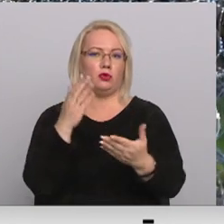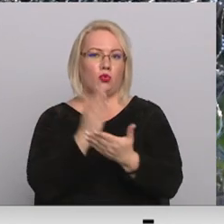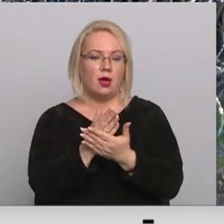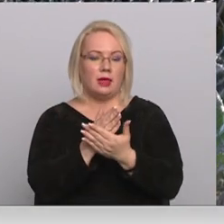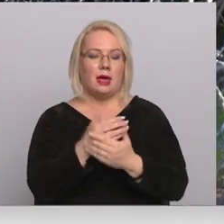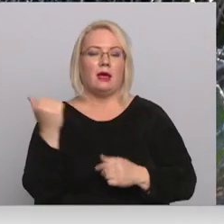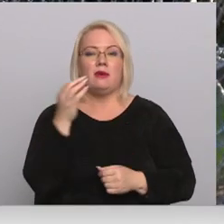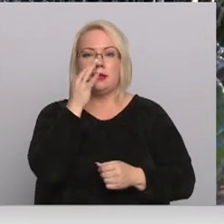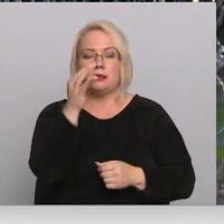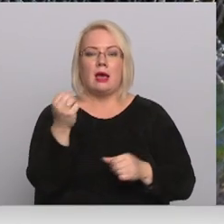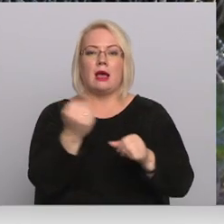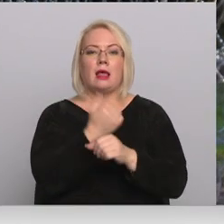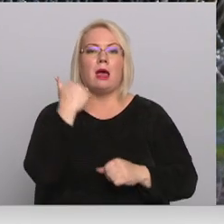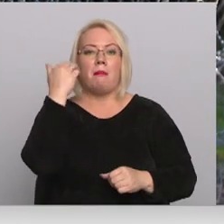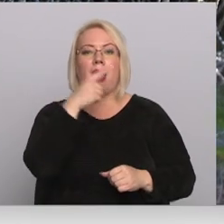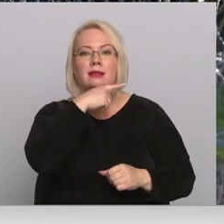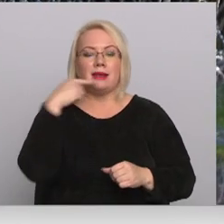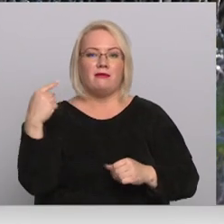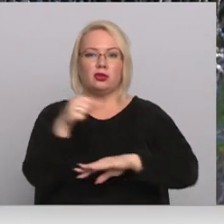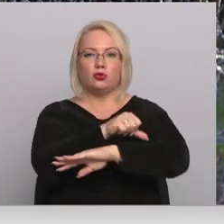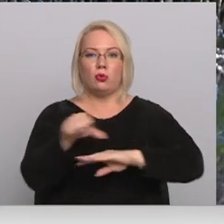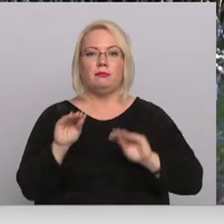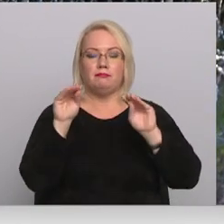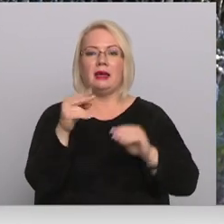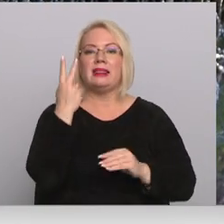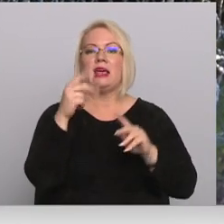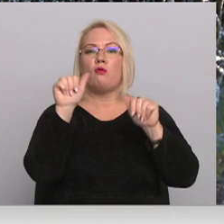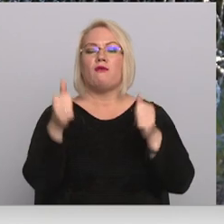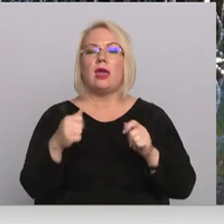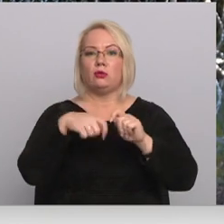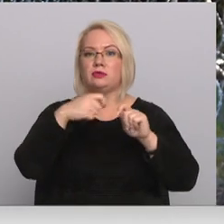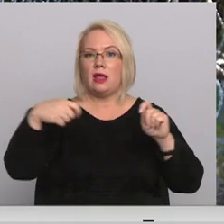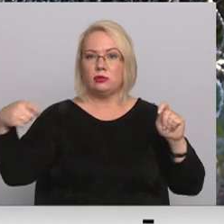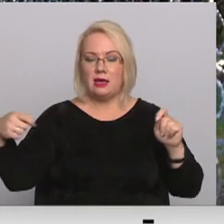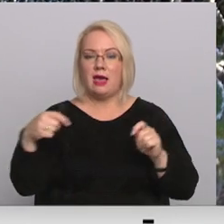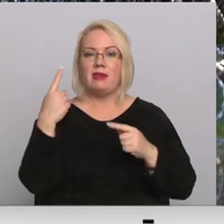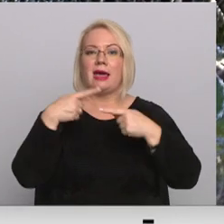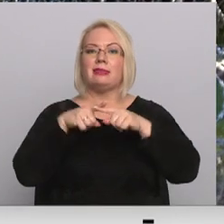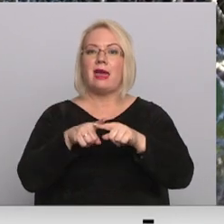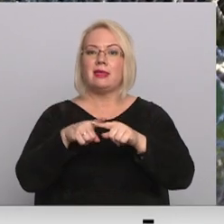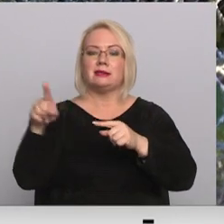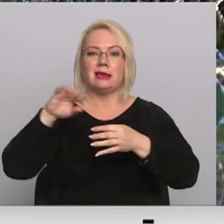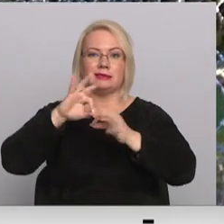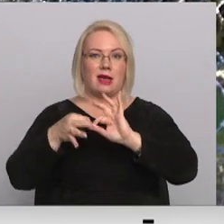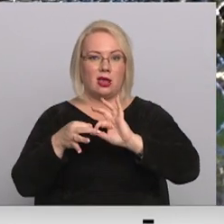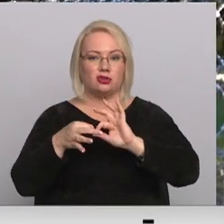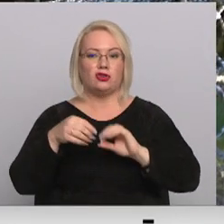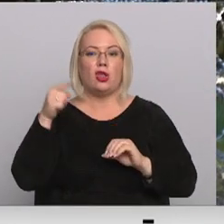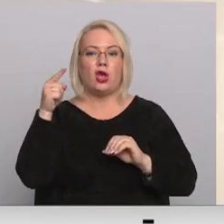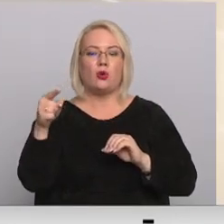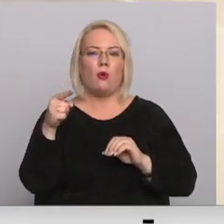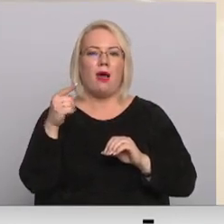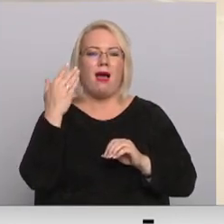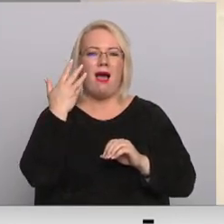Baltkrievijas robežu uzstādīta divu veidu dzeloņstiepla. Viena no tām ir tehniski sarežģītāka, jo žiletes ir